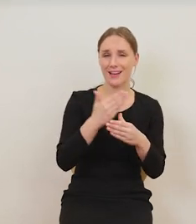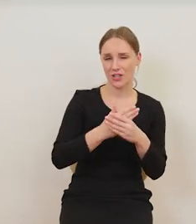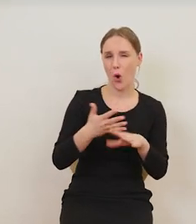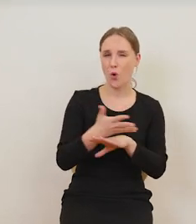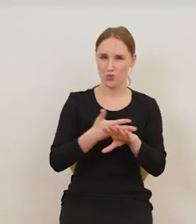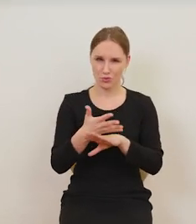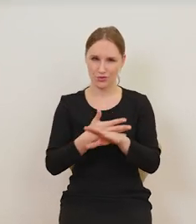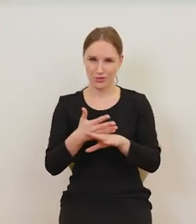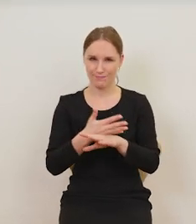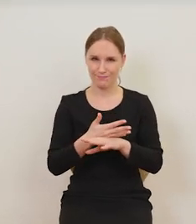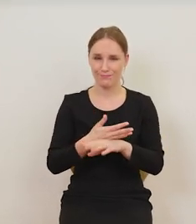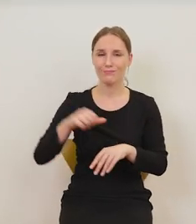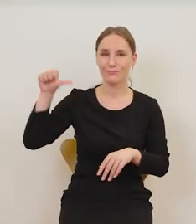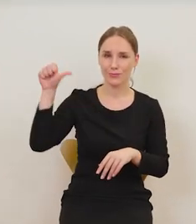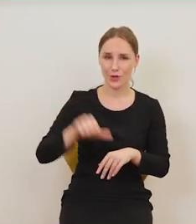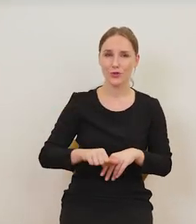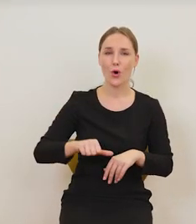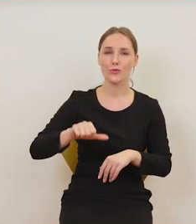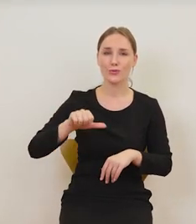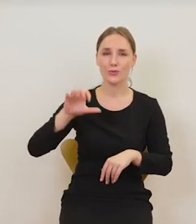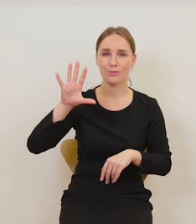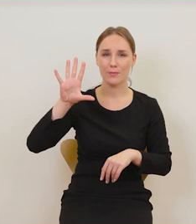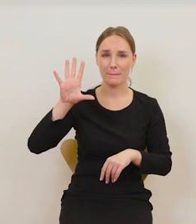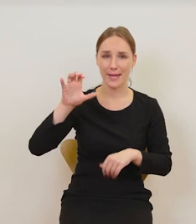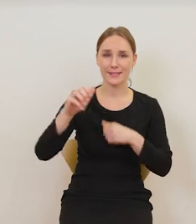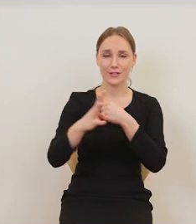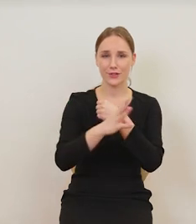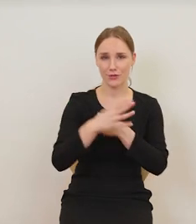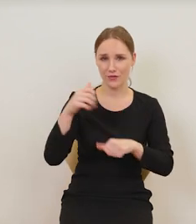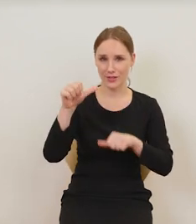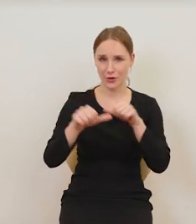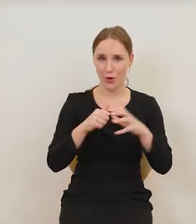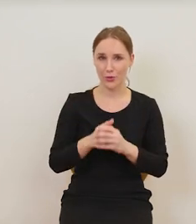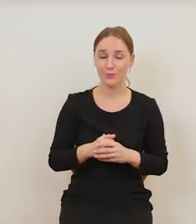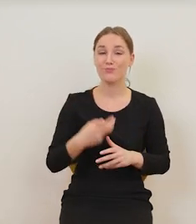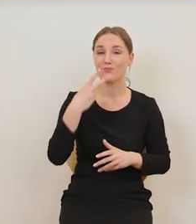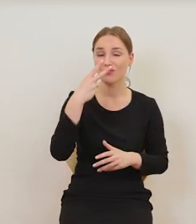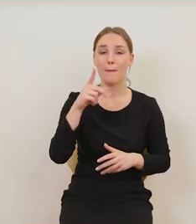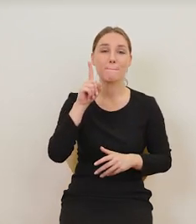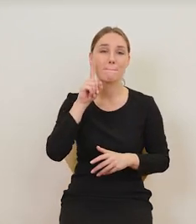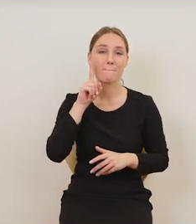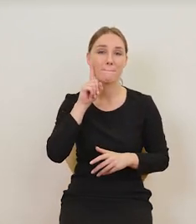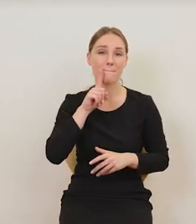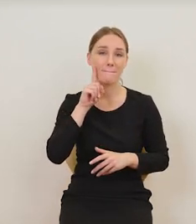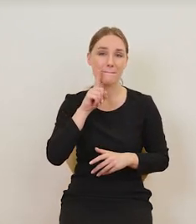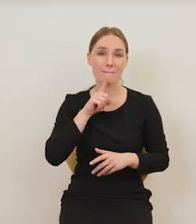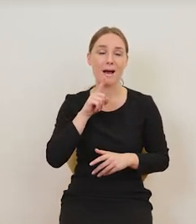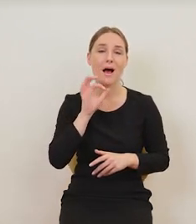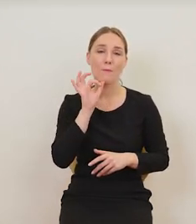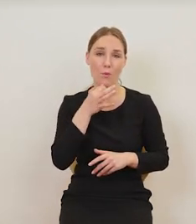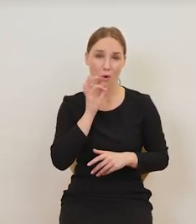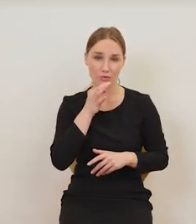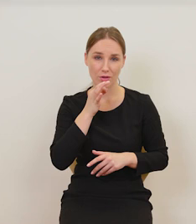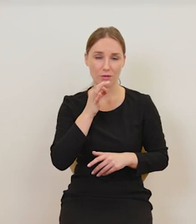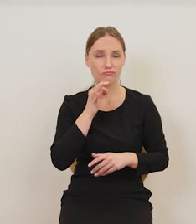1594 roku. Widać młodego chłopca, bogatego, bo bardzo dobrze ubranego,